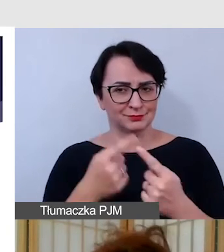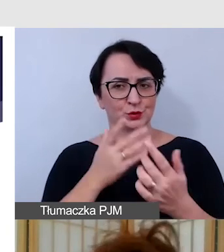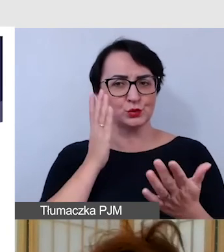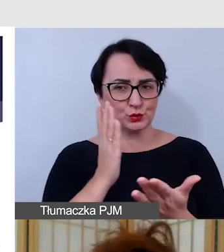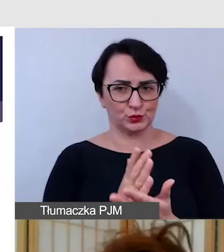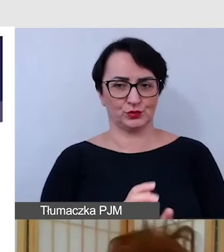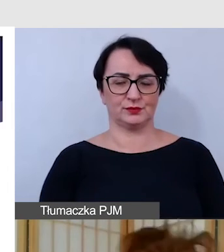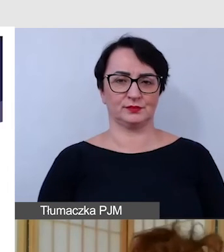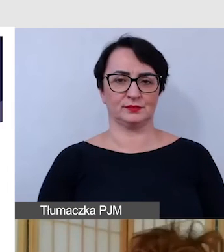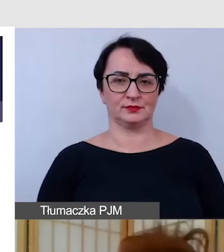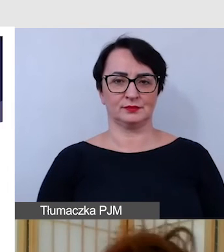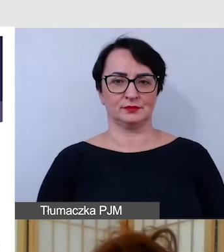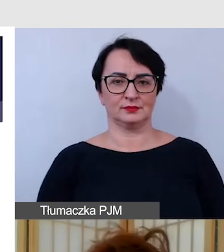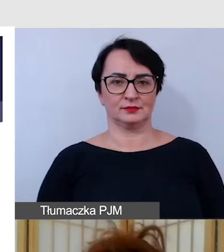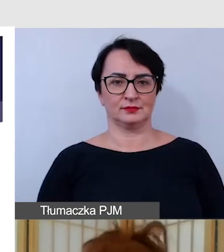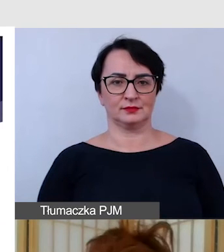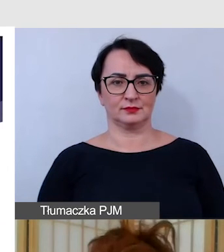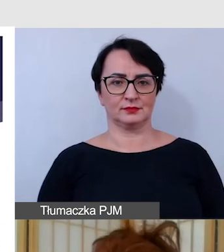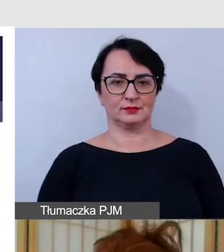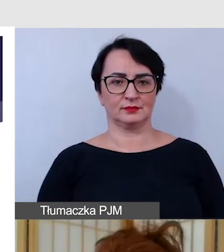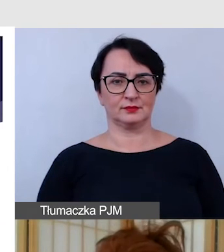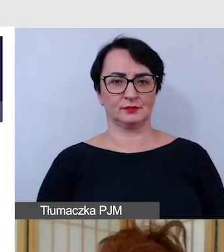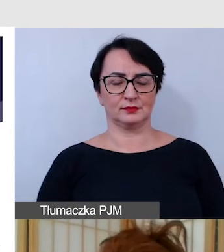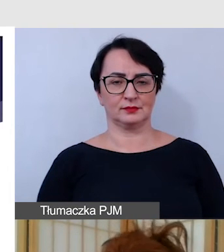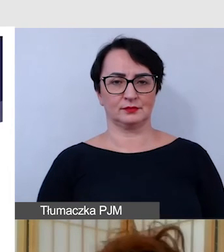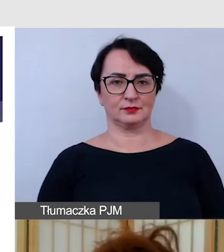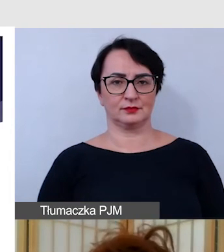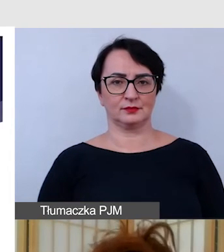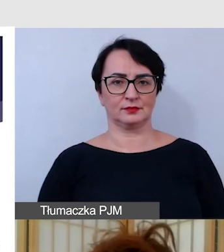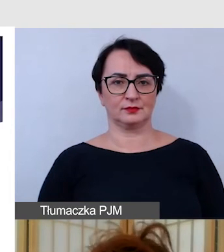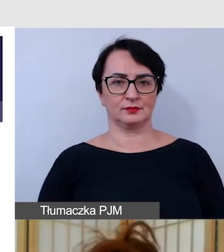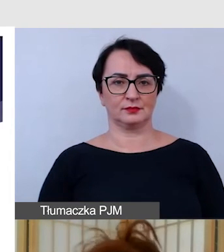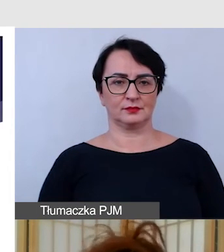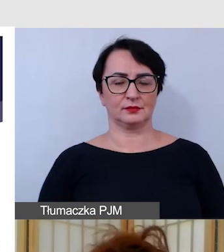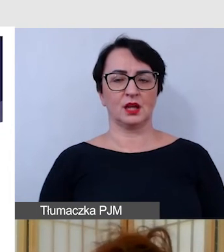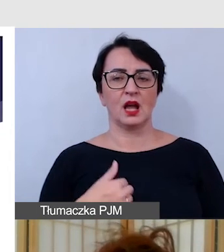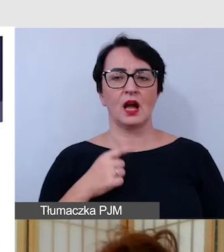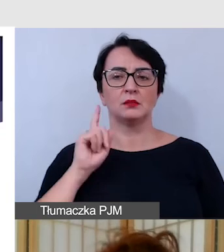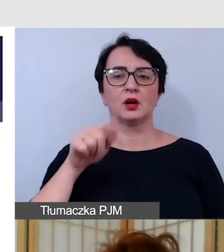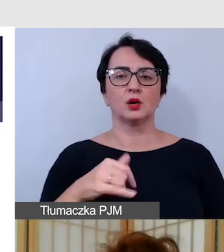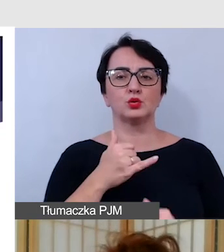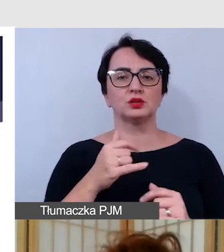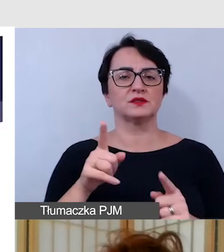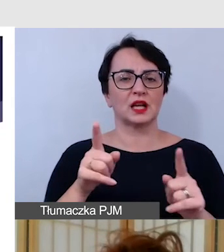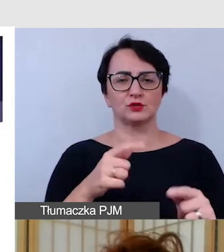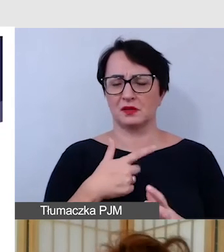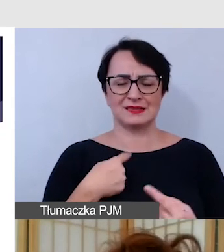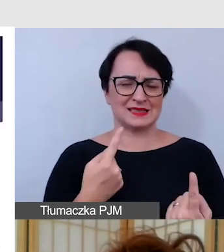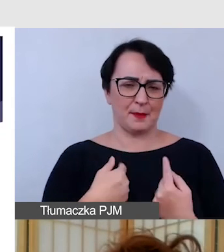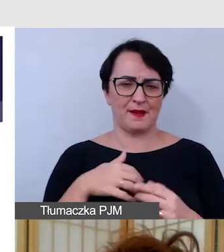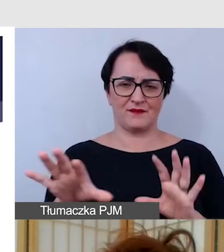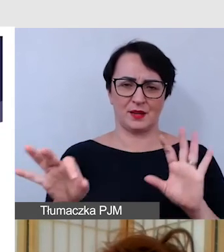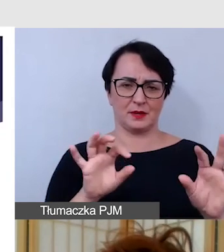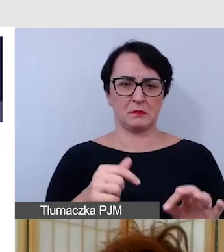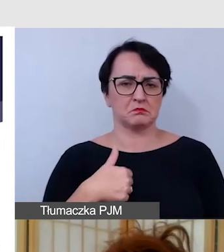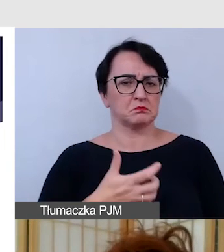zupełnie bez jakichś tutaj szczególnych wskazówek, prostu sama wybrałam, nam się